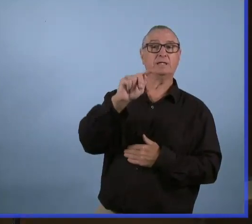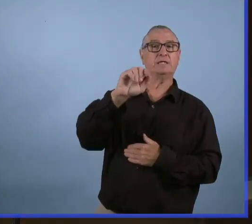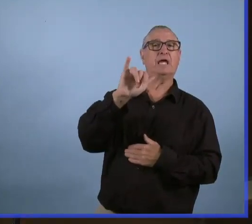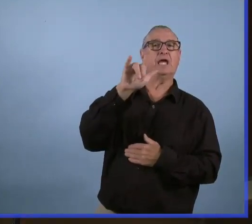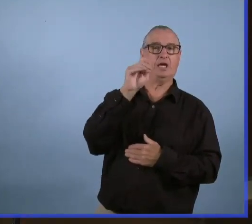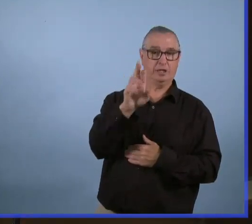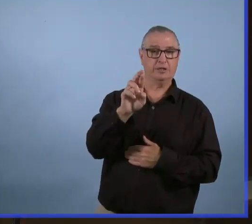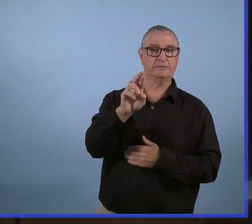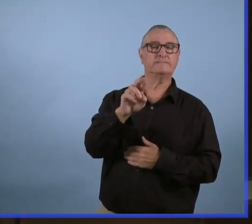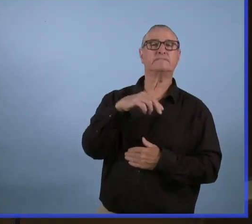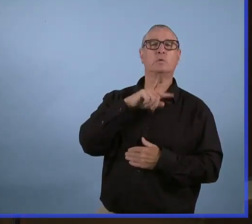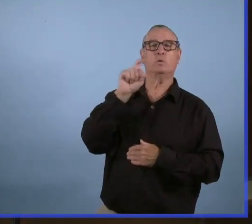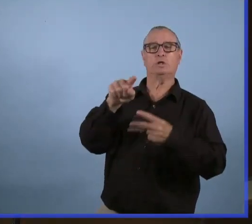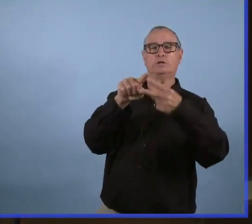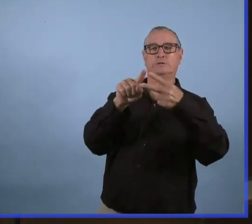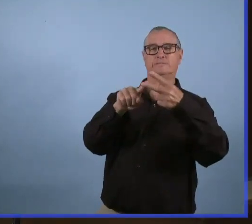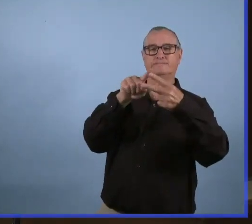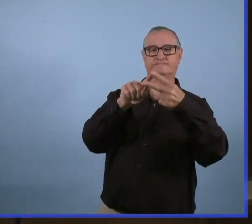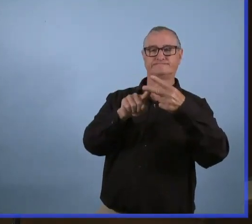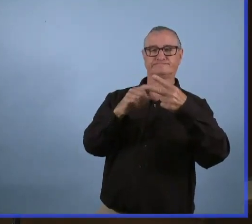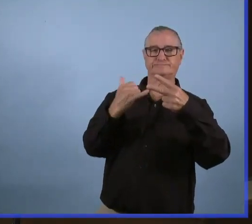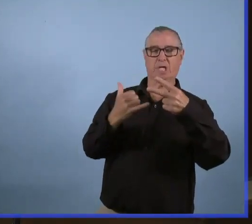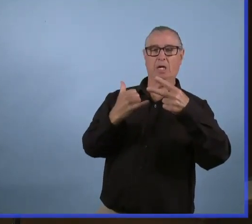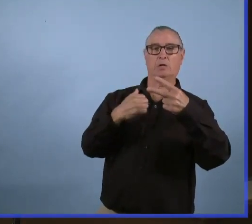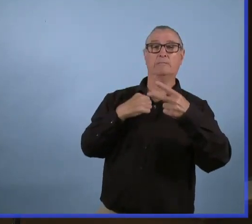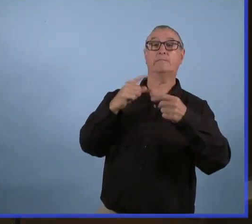Bonjour, Madame la Ministre.